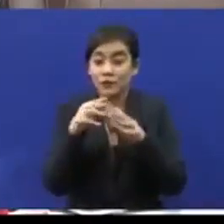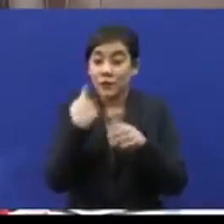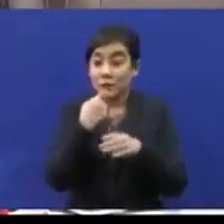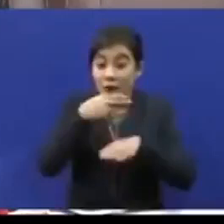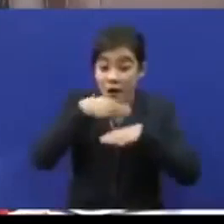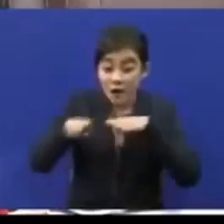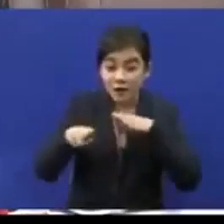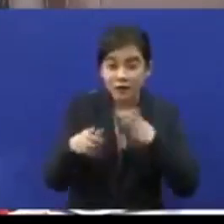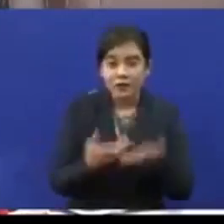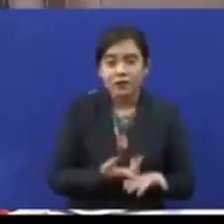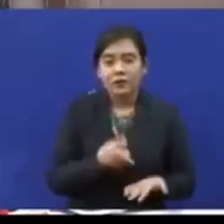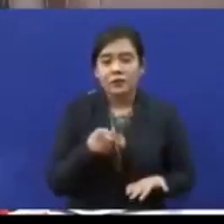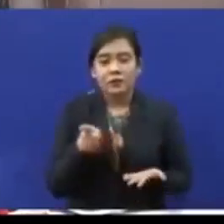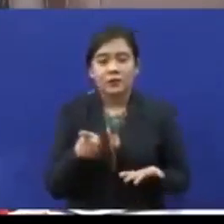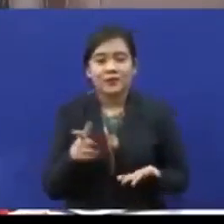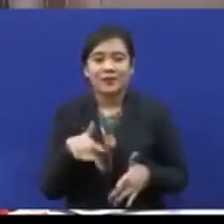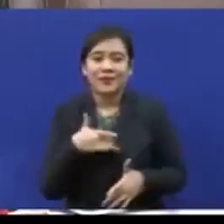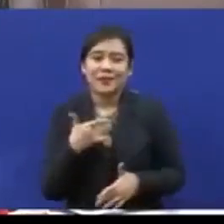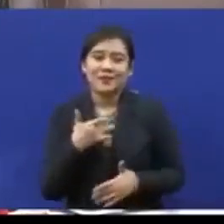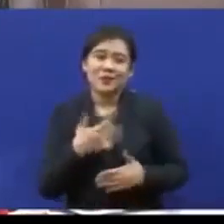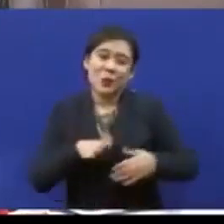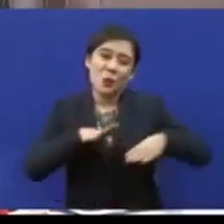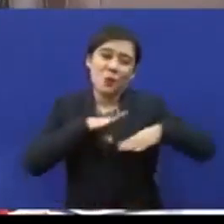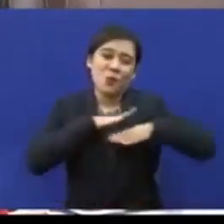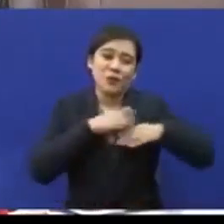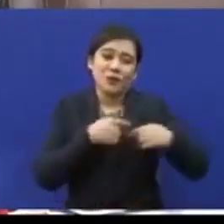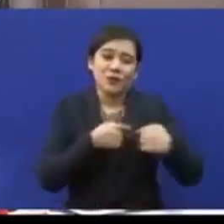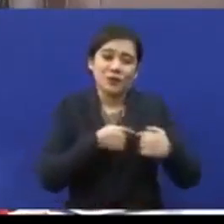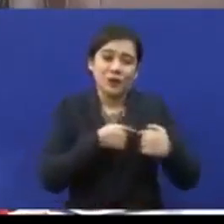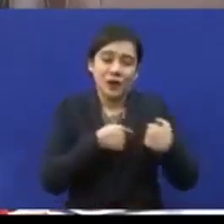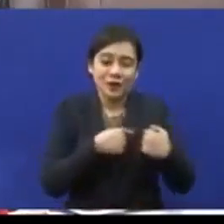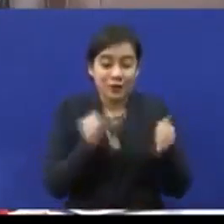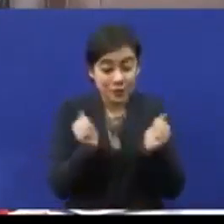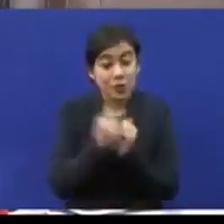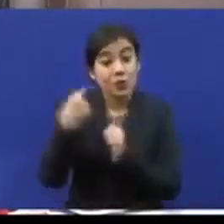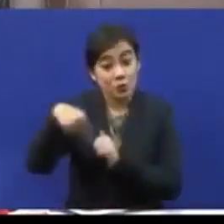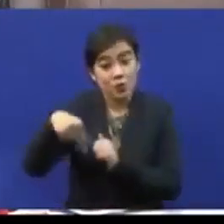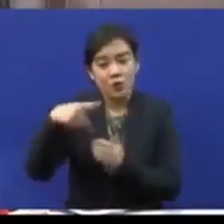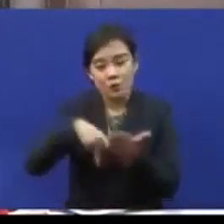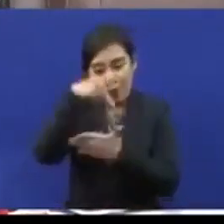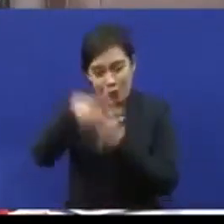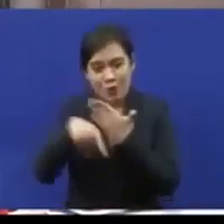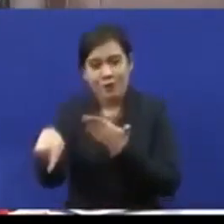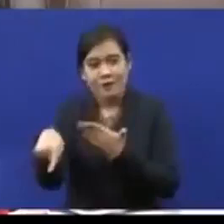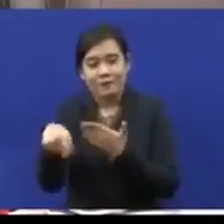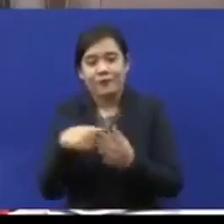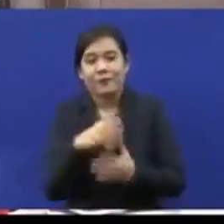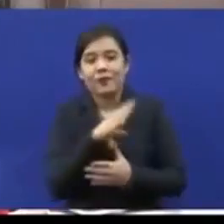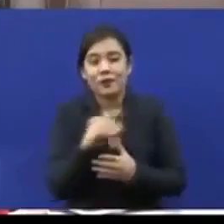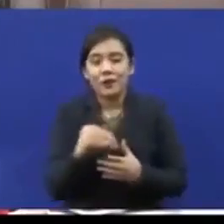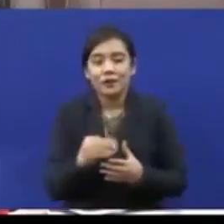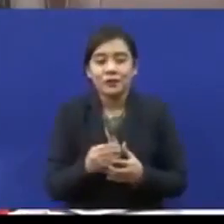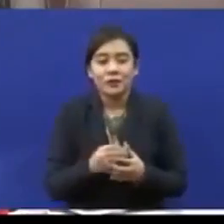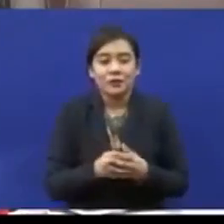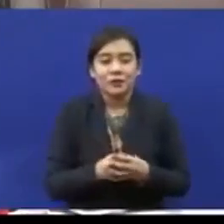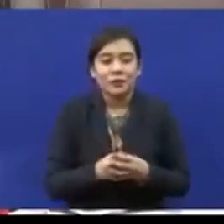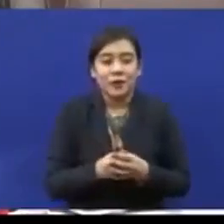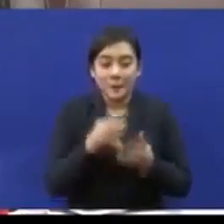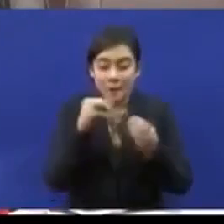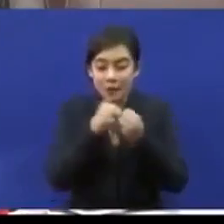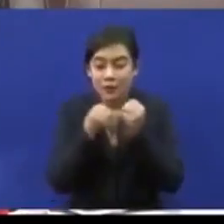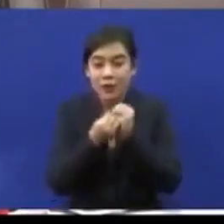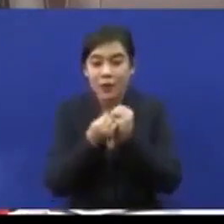mereka berasa berpuas hati dengan kualiti program yang didaftar. Oleh itu masalah program